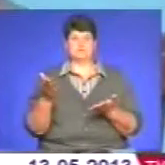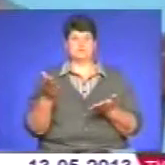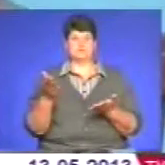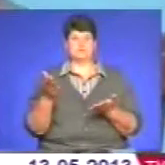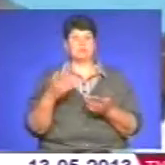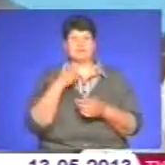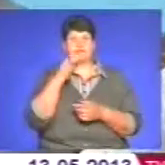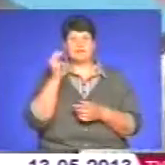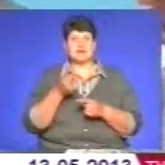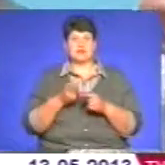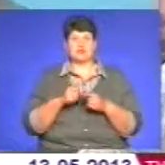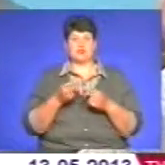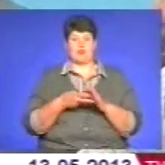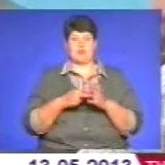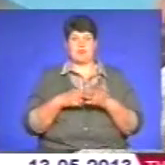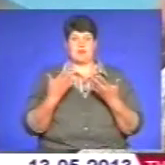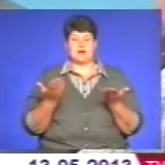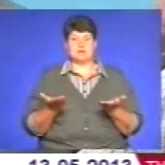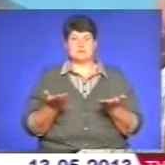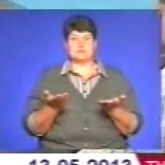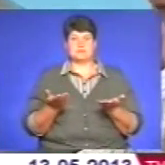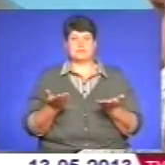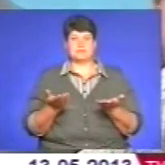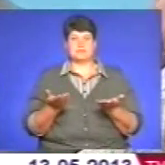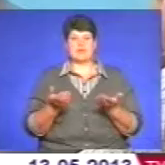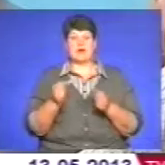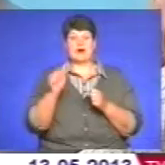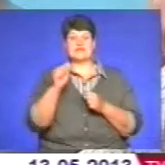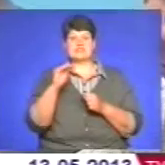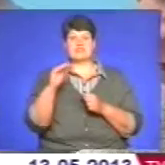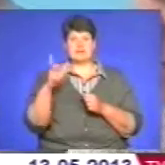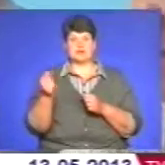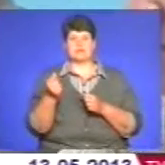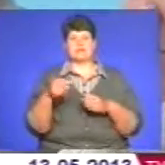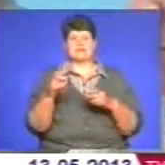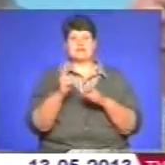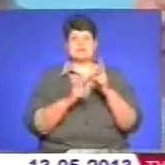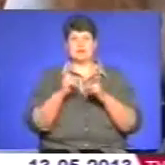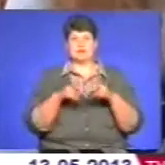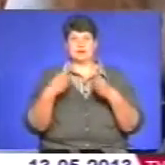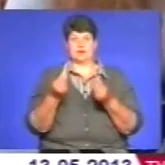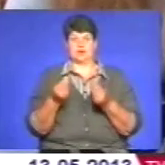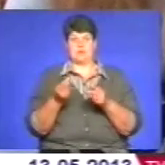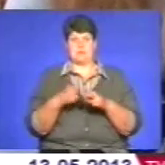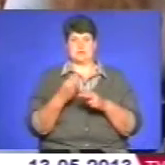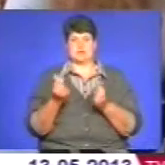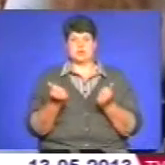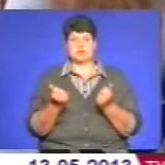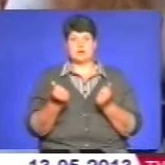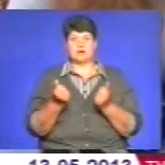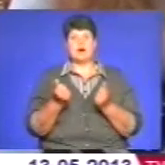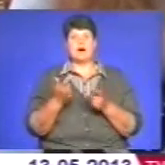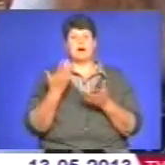ми не винні в цьому плані. що зробити? Асфальтові заводи не відпускають асфальт без грошей. Але попри те, на